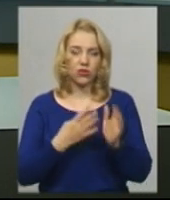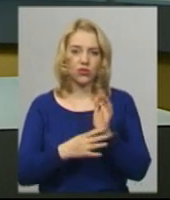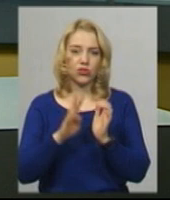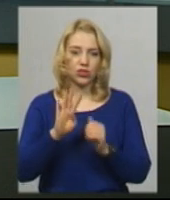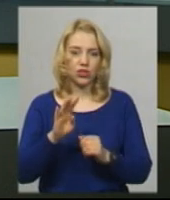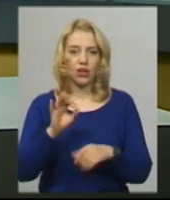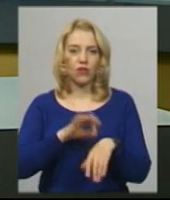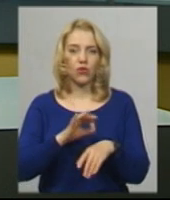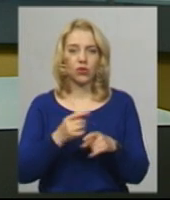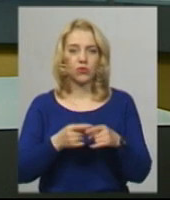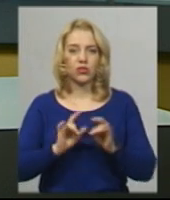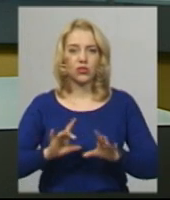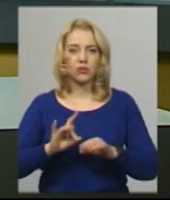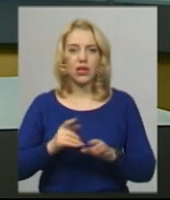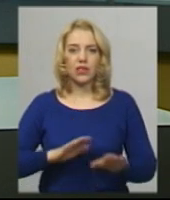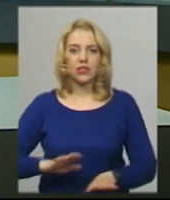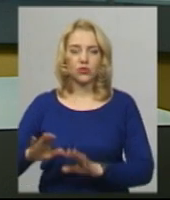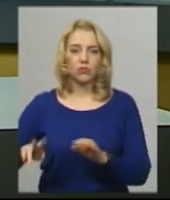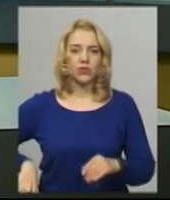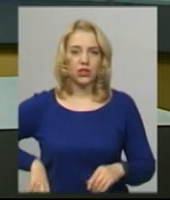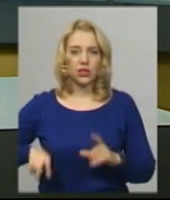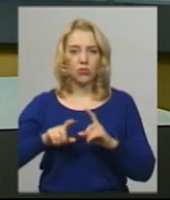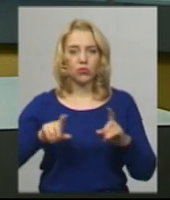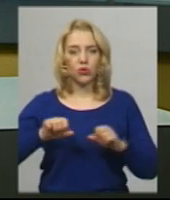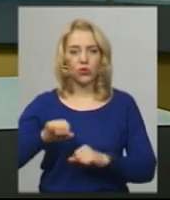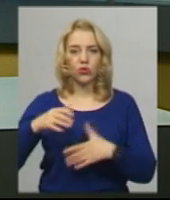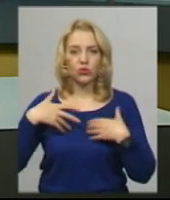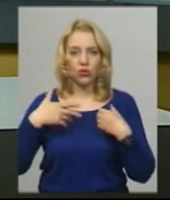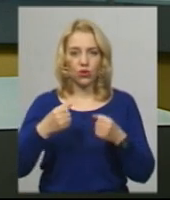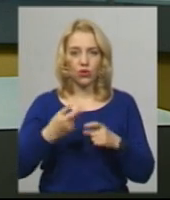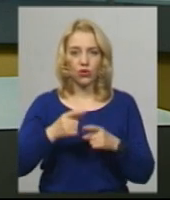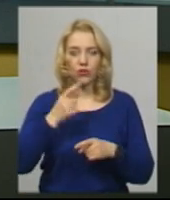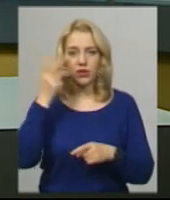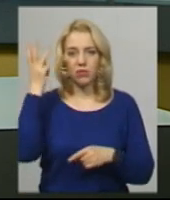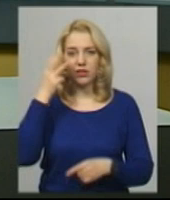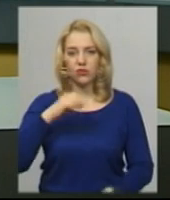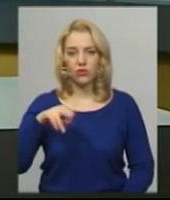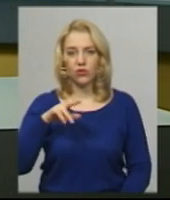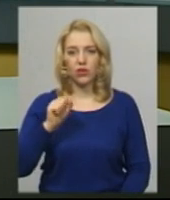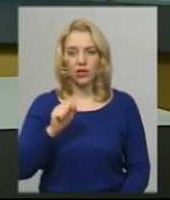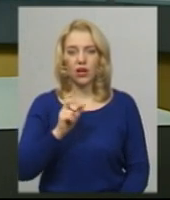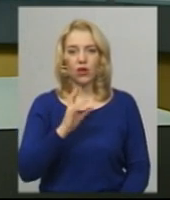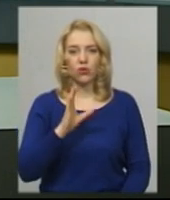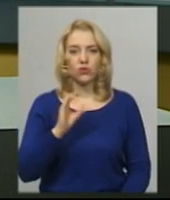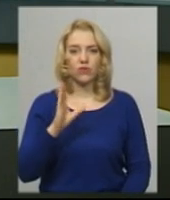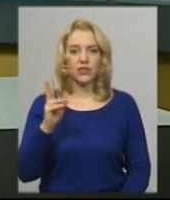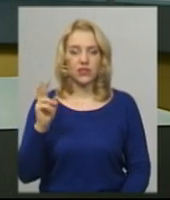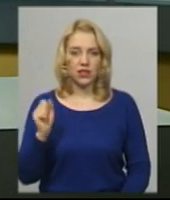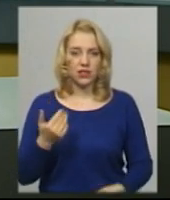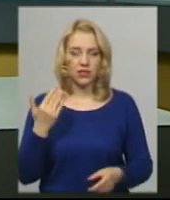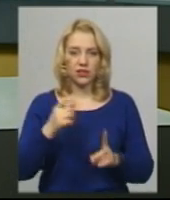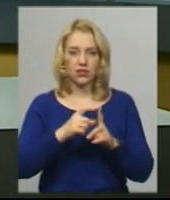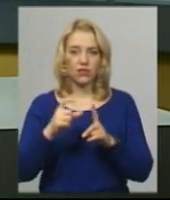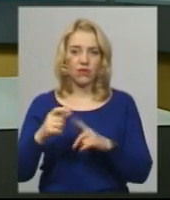це розповіла Суспільному заступниця директора Департаменту охорони здоров'я Хмельницької ОДА Тетяна Косовська. За її словами,